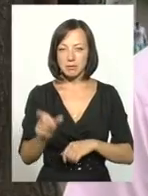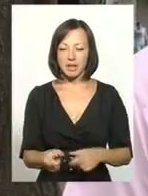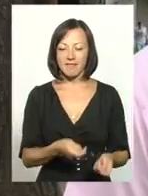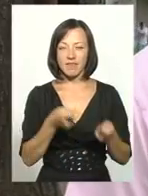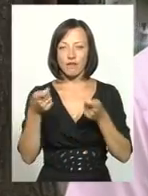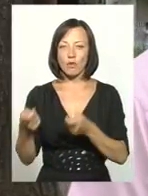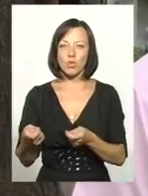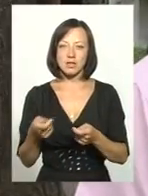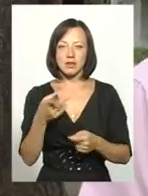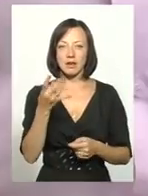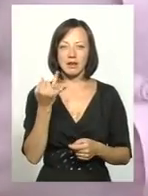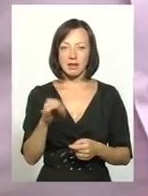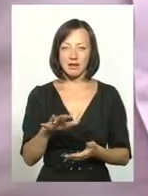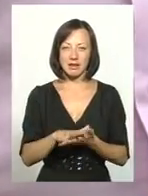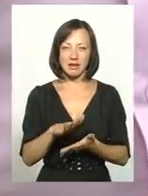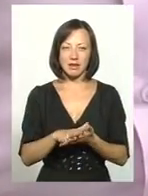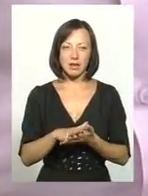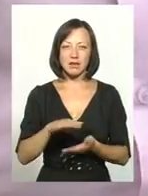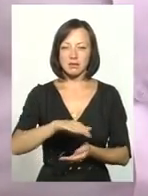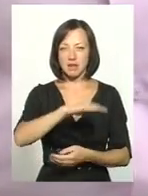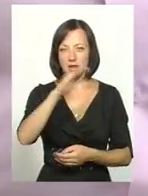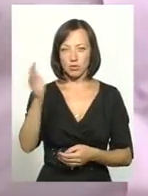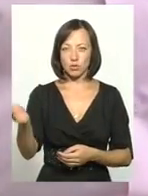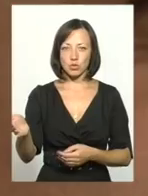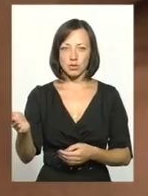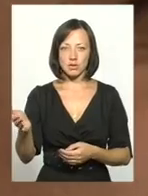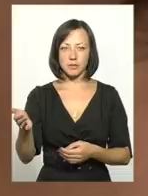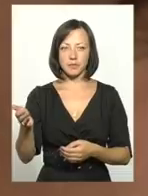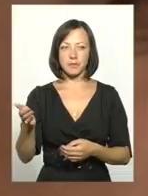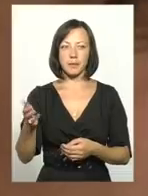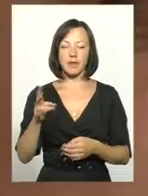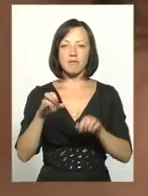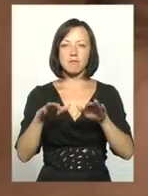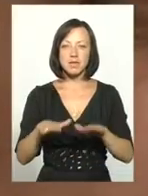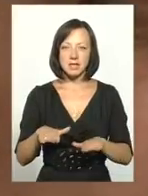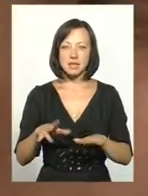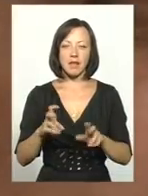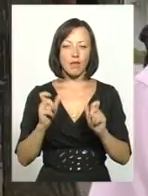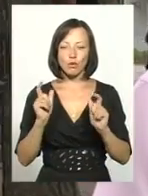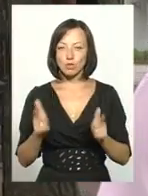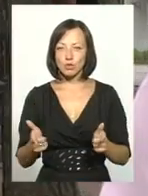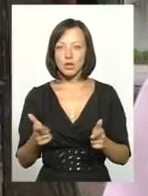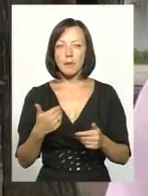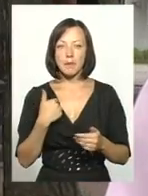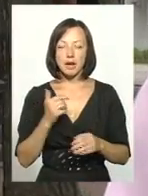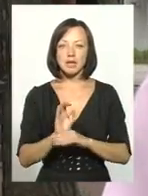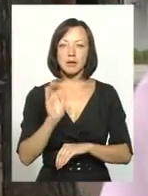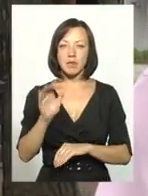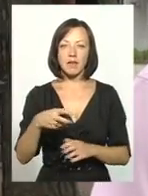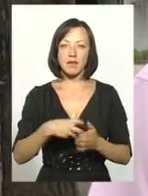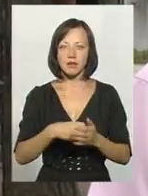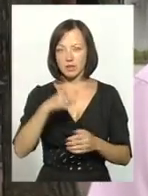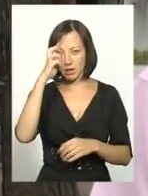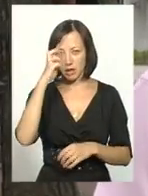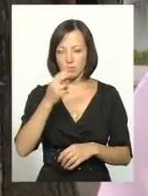гній, який складується в місці, яке не узгоджене. Ми направили лист у